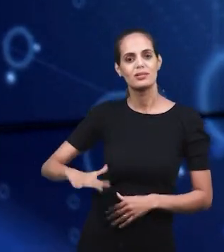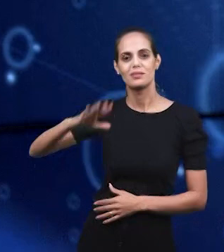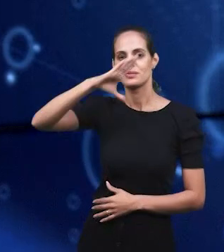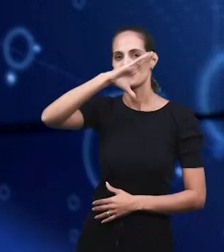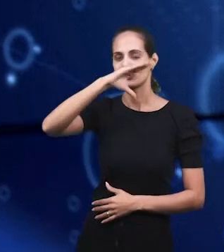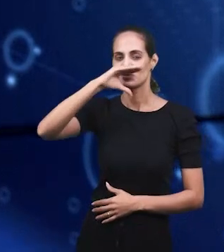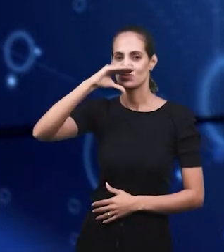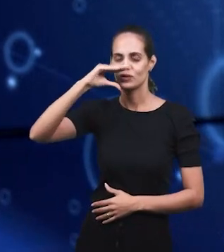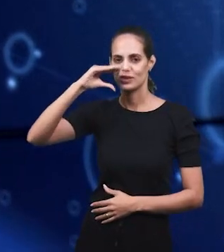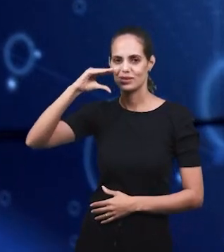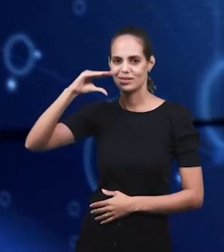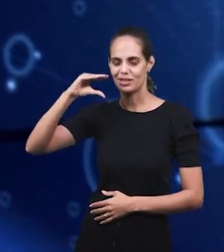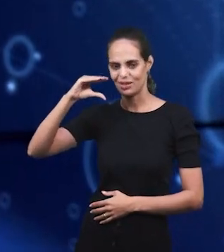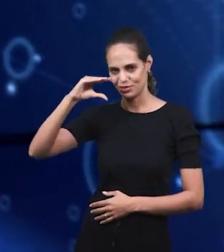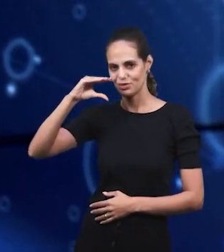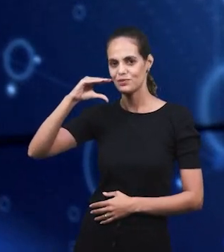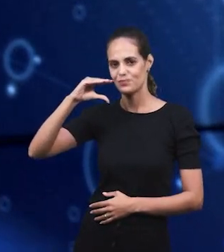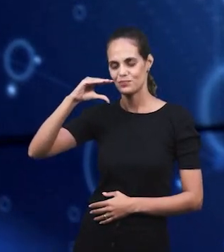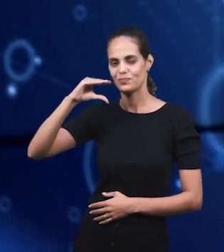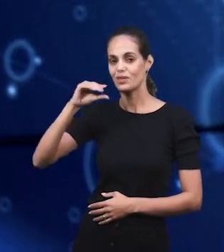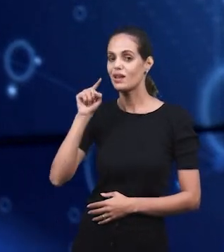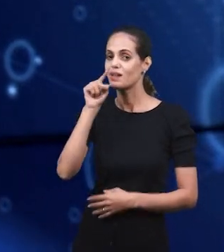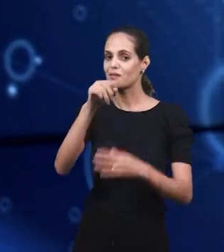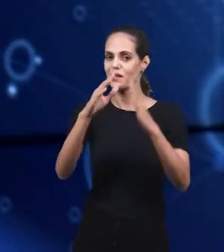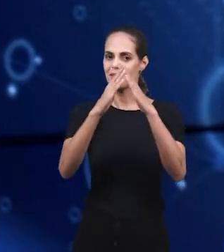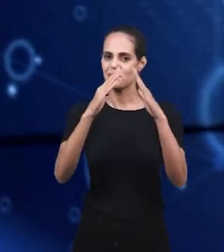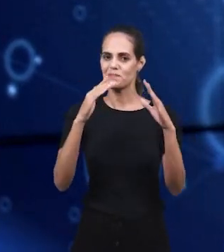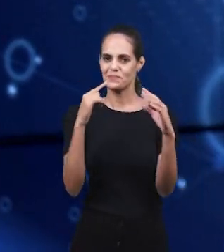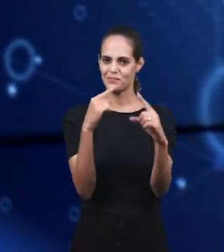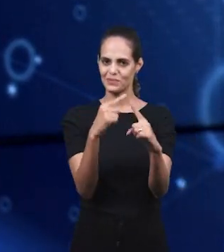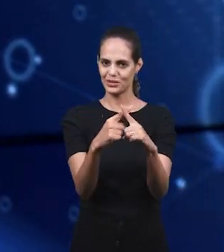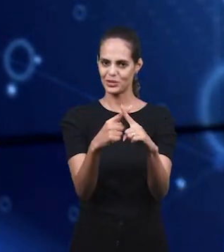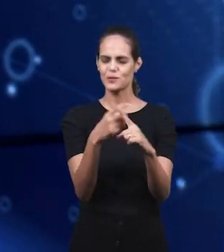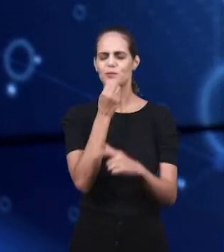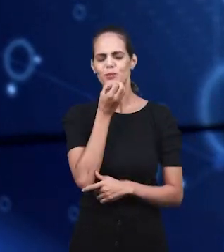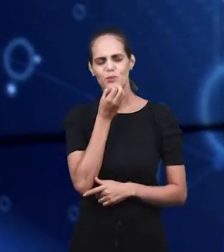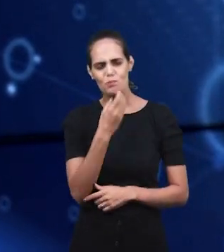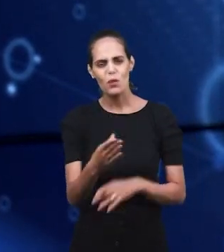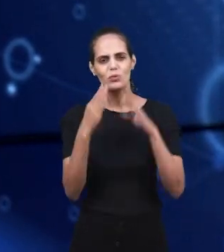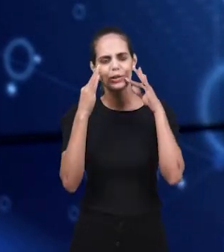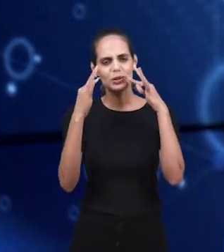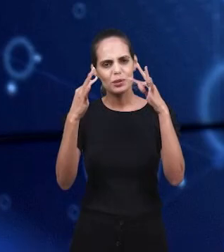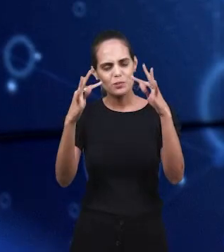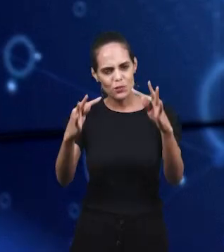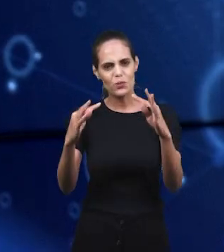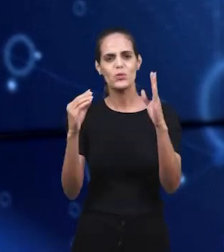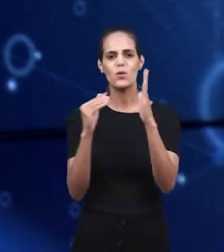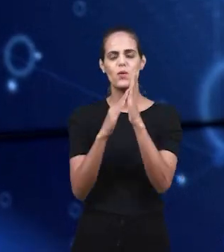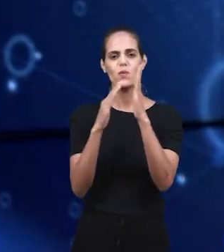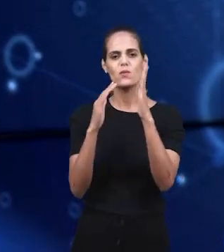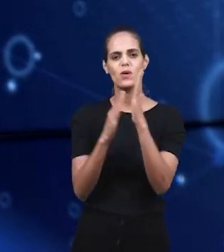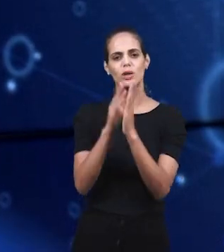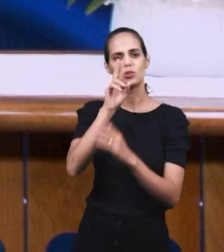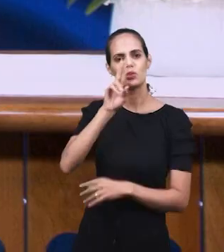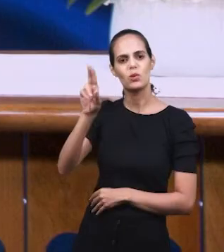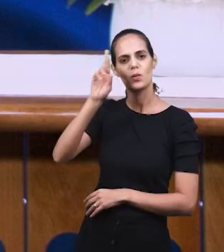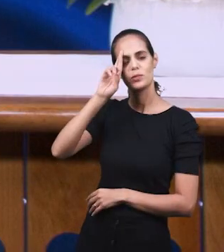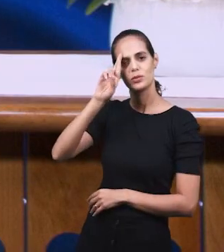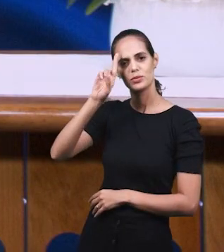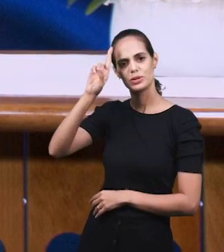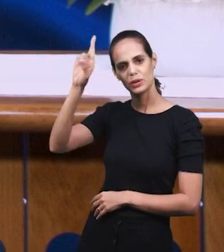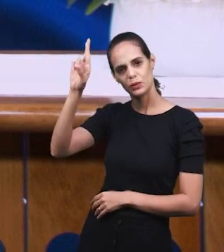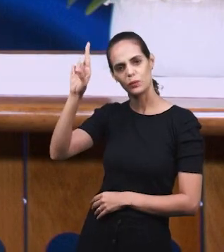библейской школы, для детей, и мы получаем свидетельство, да будет прославлено имя Господне, таким